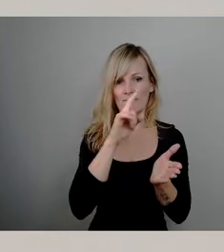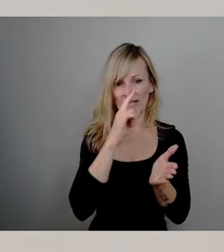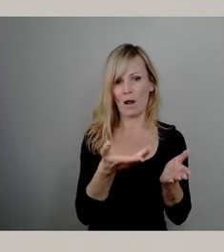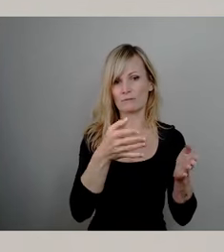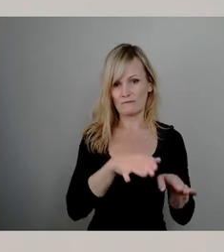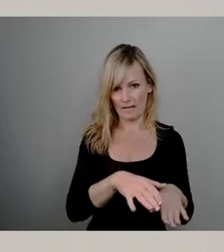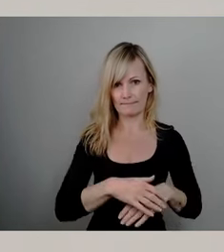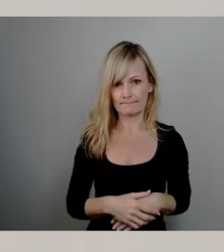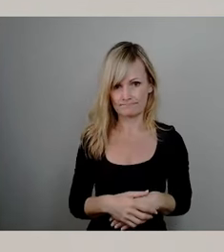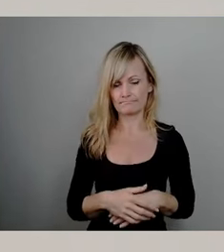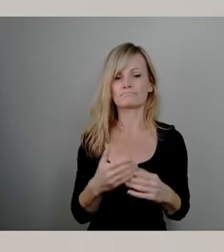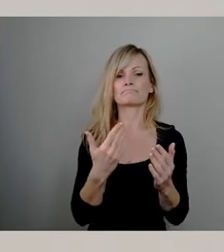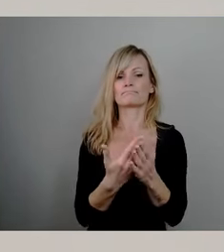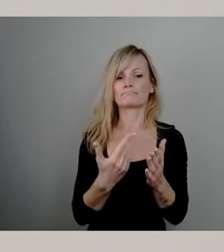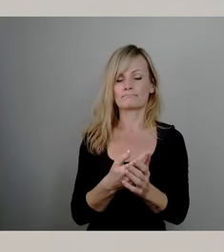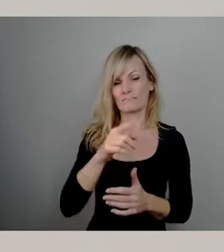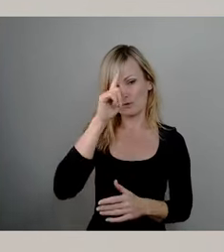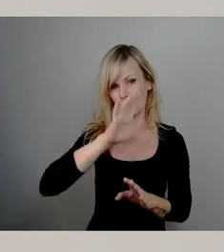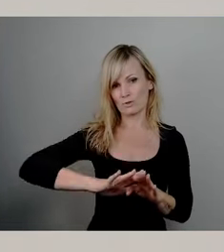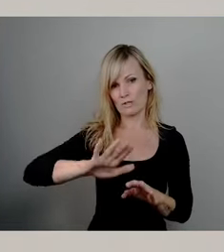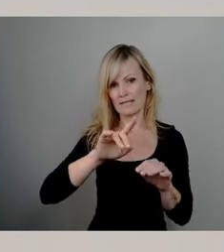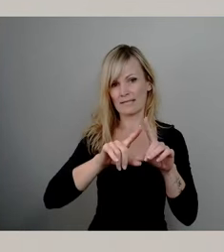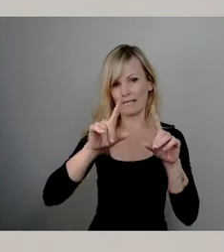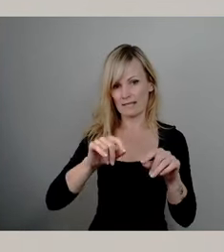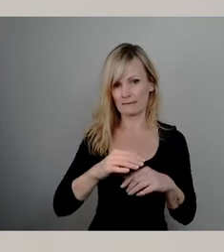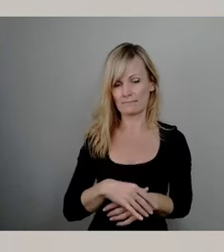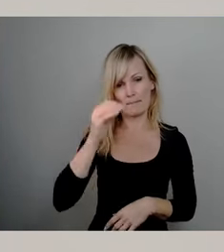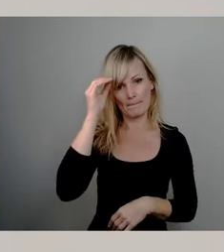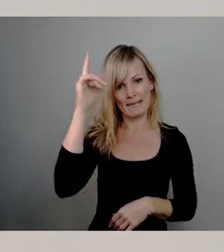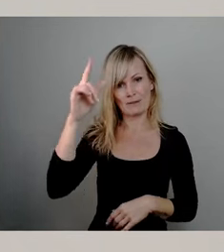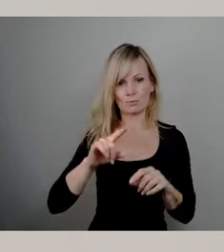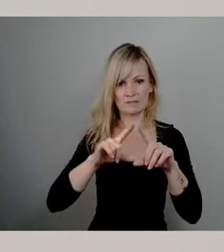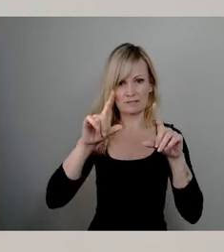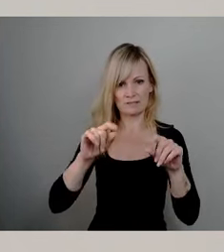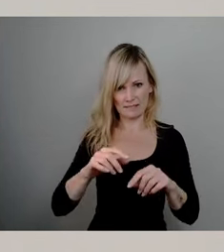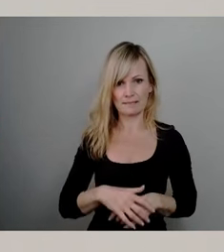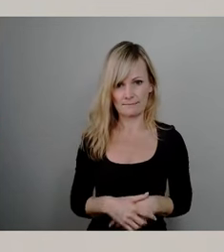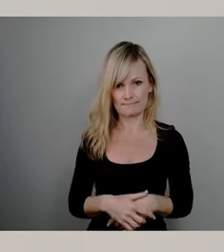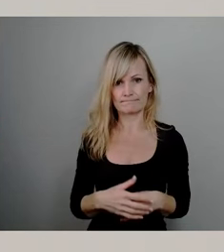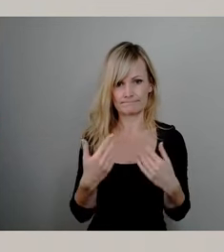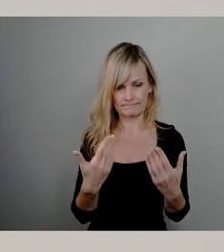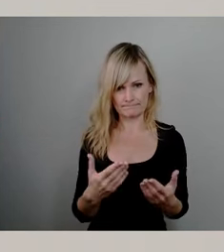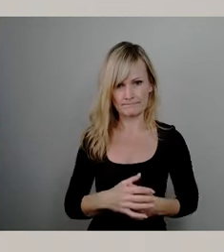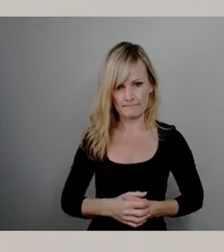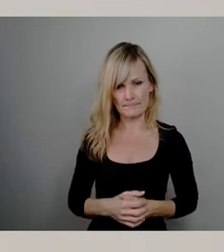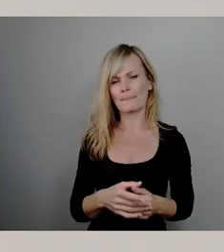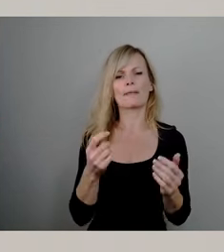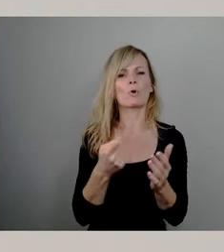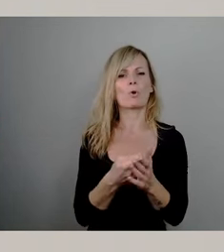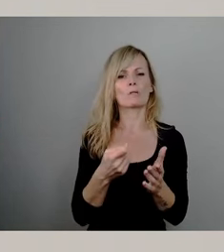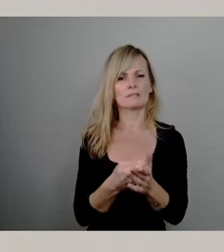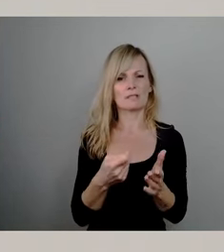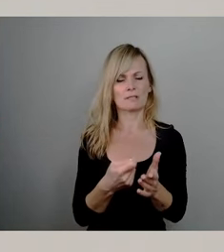des Deutschlandtickets oder auch für das Bildungsticket. Diese decken jedoch nicht tatsächlich entstehenden Kosten bei den Verkehrsunternehmen